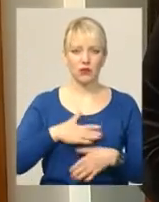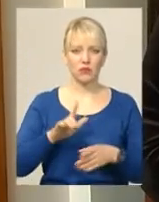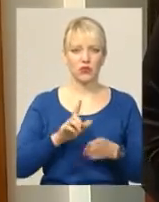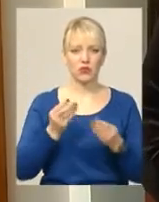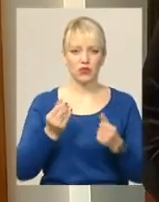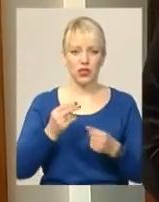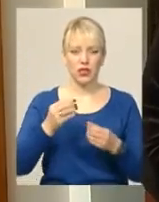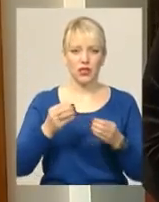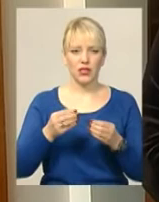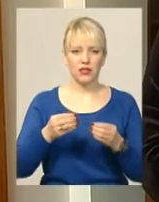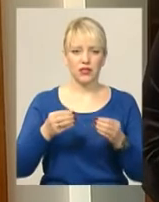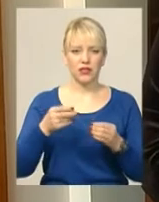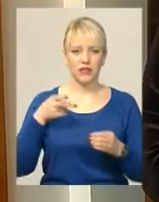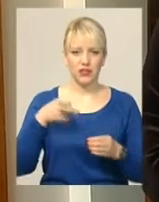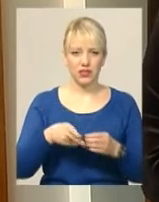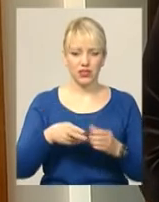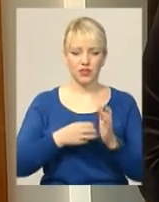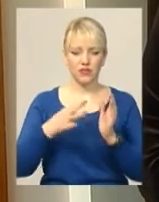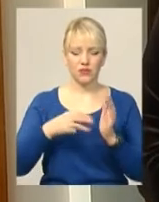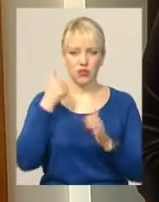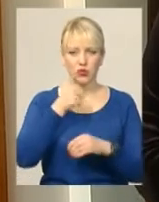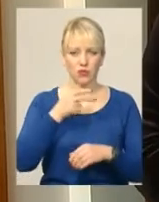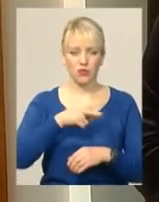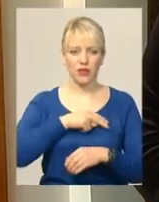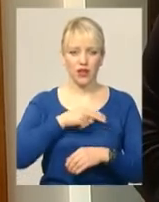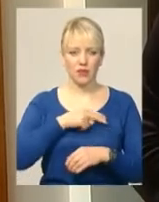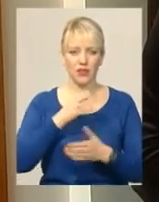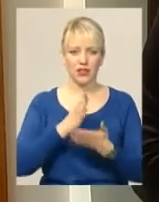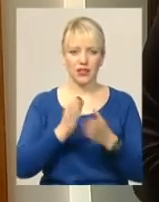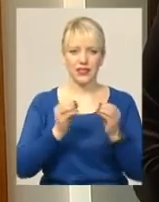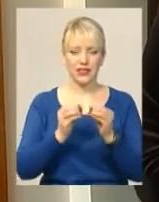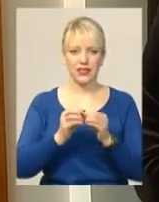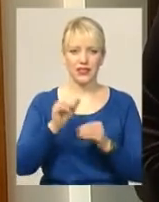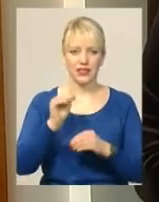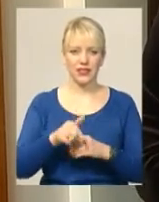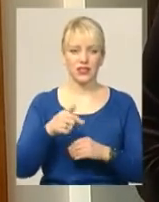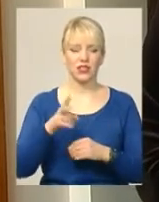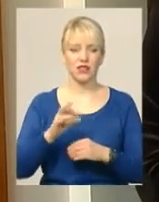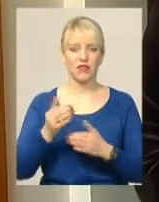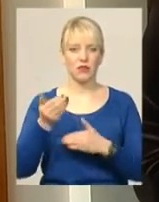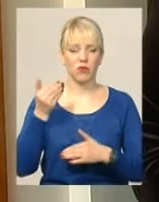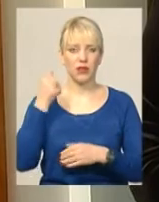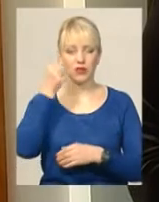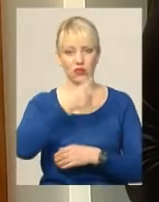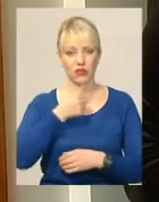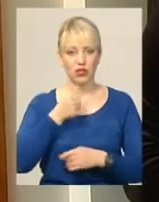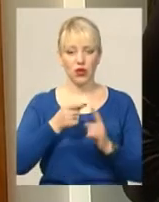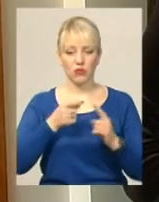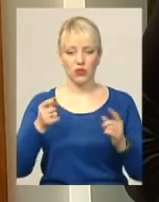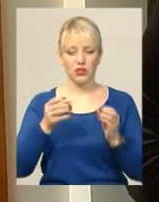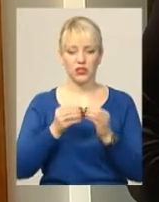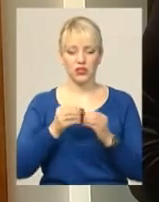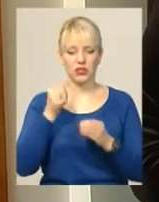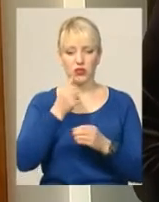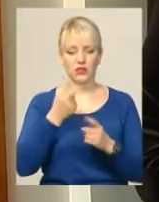премії з 2018 року складає 10 тисяч гривень. В попередні роки, впродовж 10 років, він